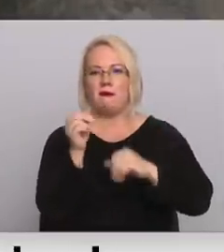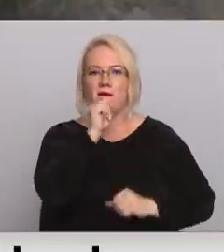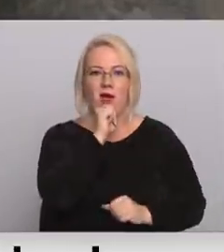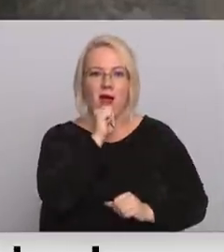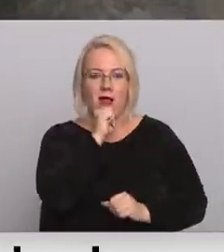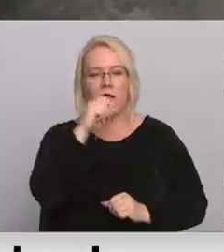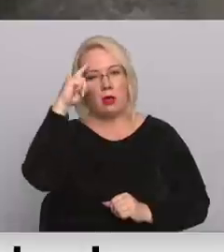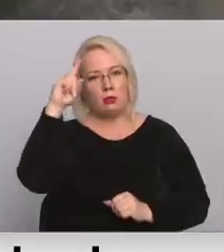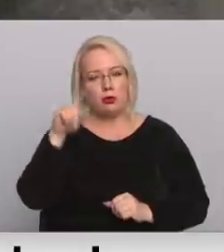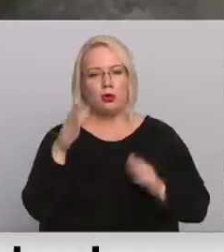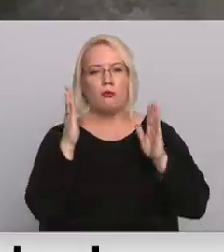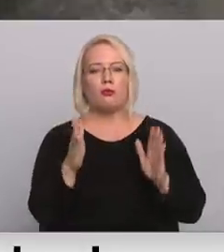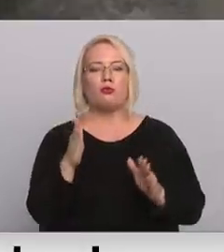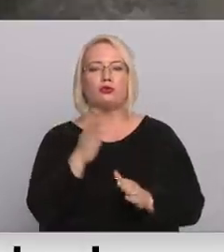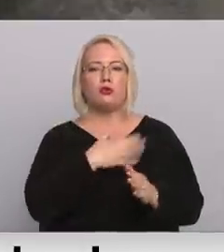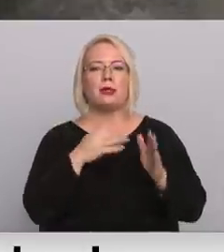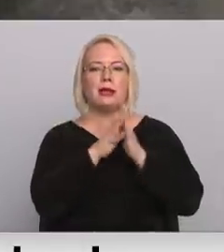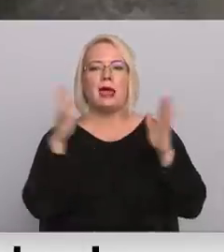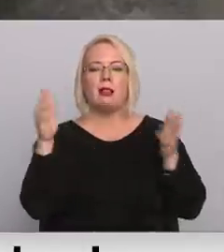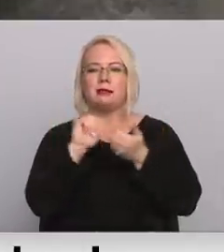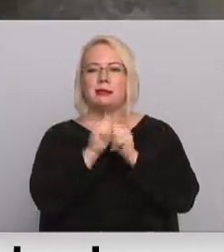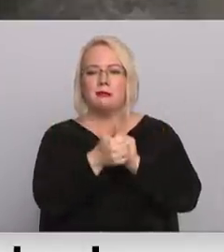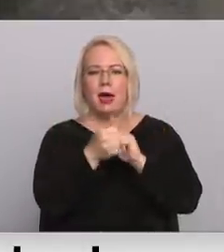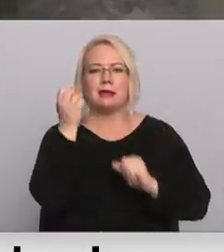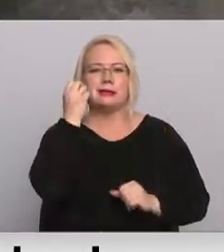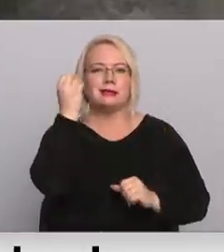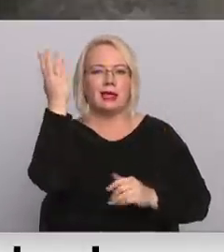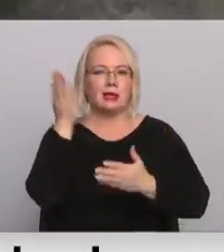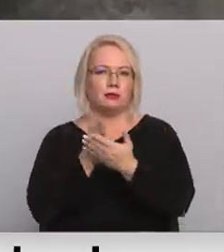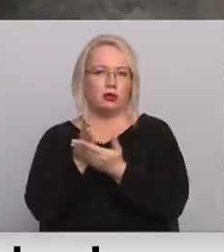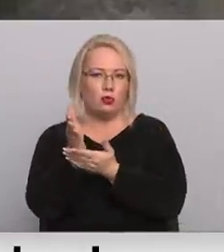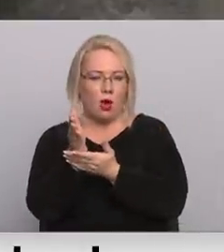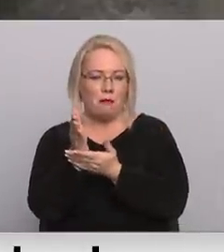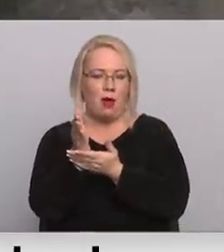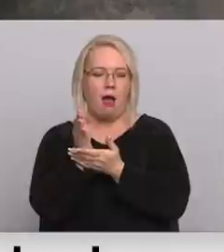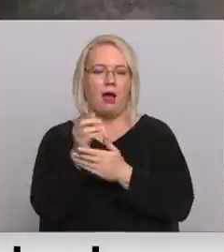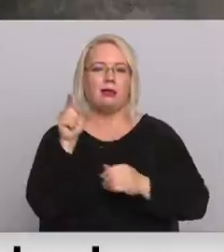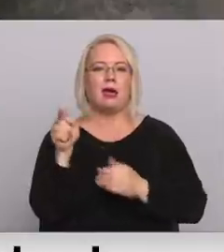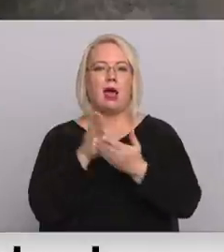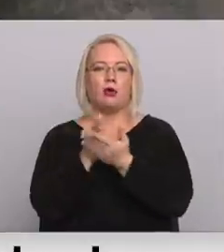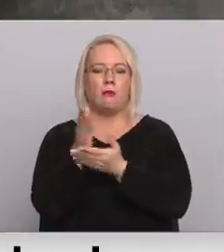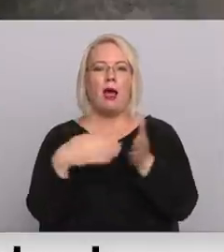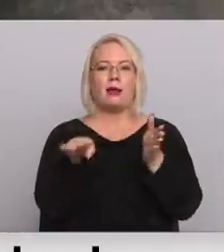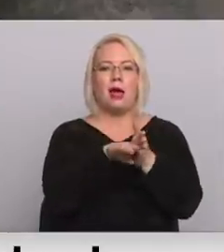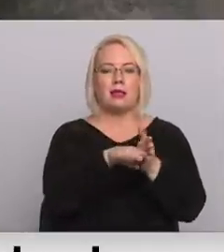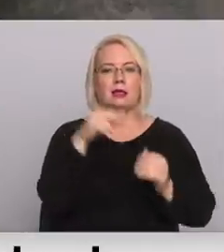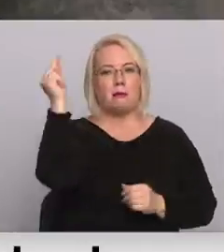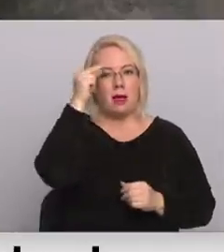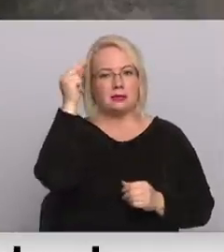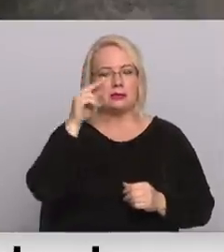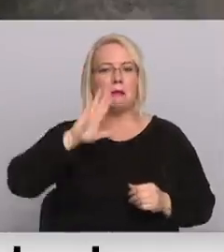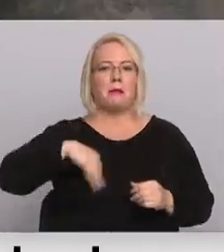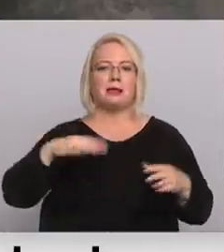protams, gaidāms arī vērienīgas izmaiņas izglītības jomā tur. Tātad klātienē varēs mācīties pēc